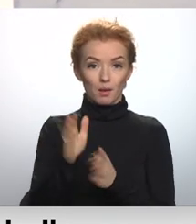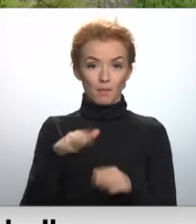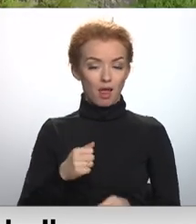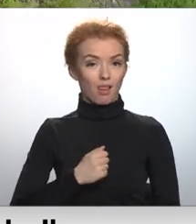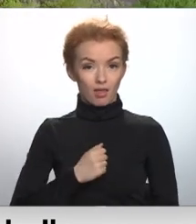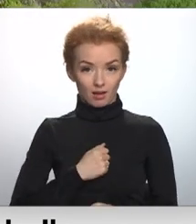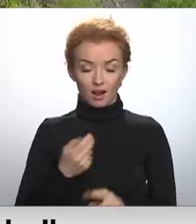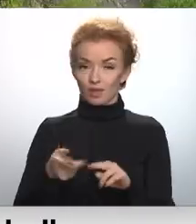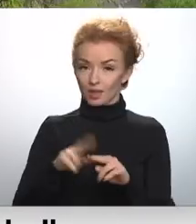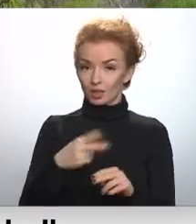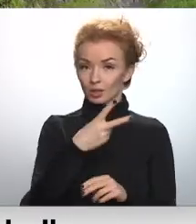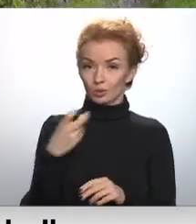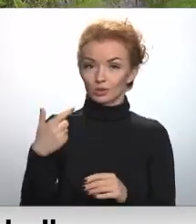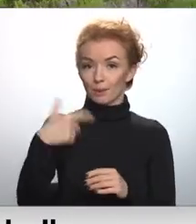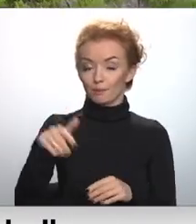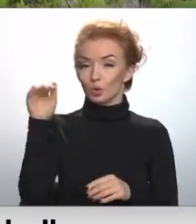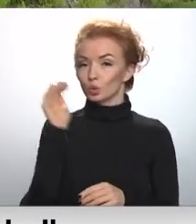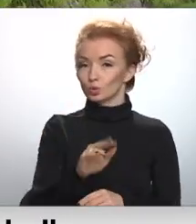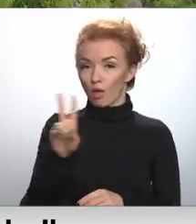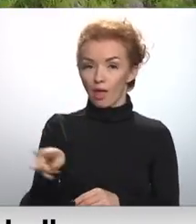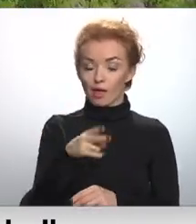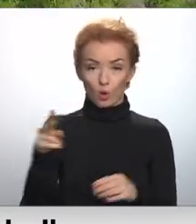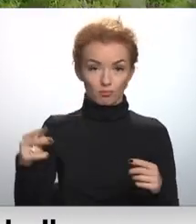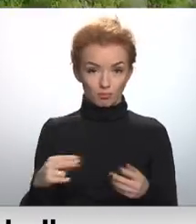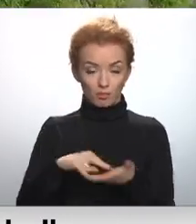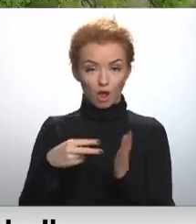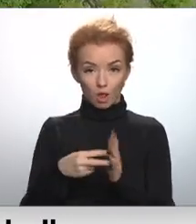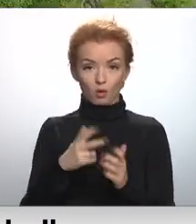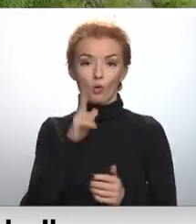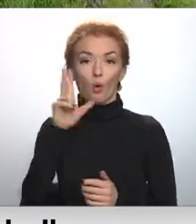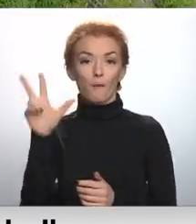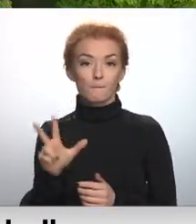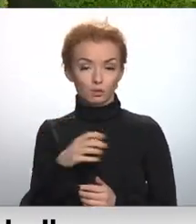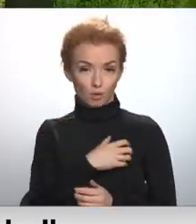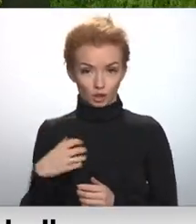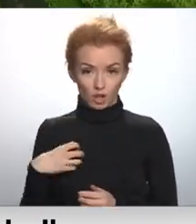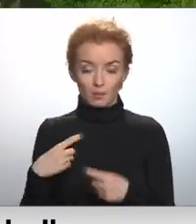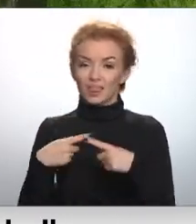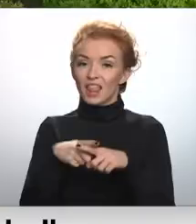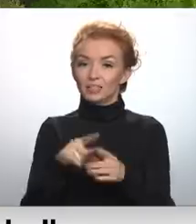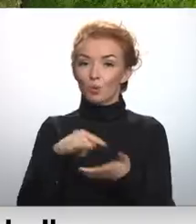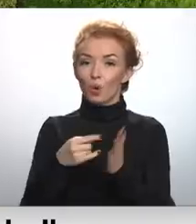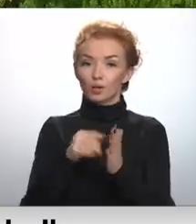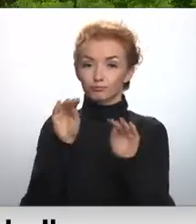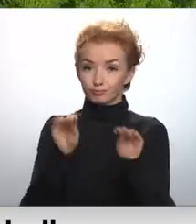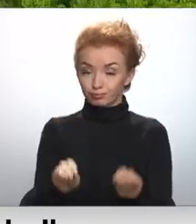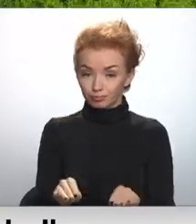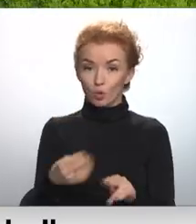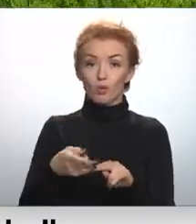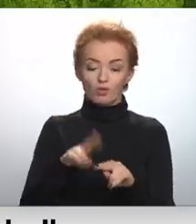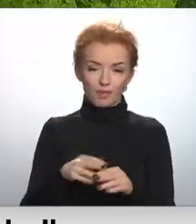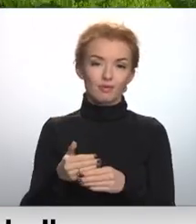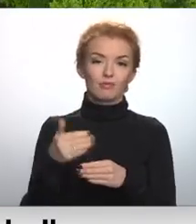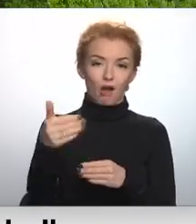kvotā. Tad 270 tūktoši eiro paredzēts Daugavpils pašvaldībai, tekniskā projekta izstrādēji, pēc kā iespējams